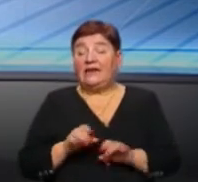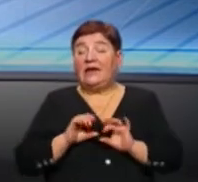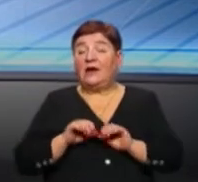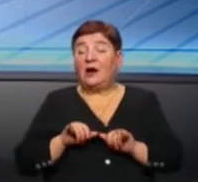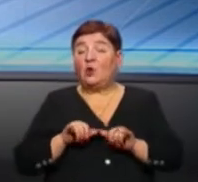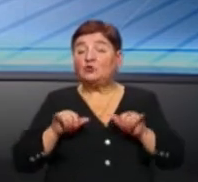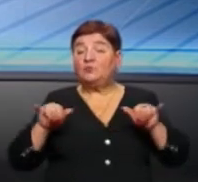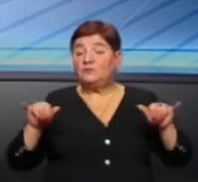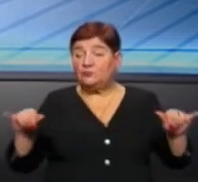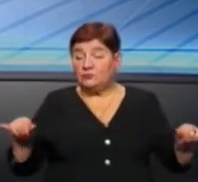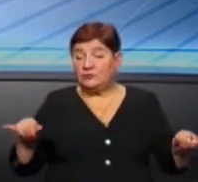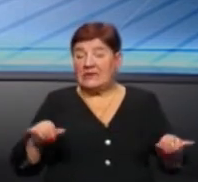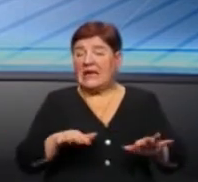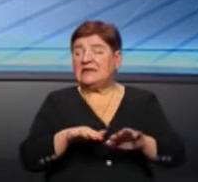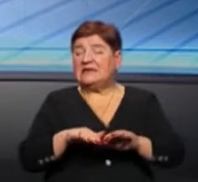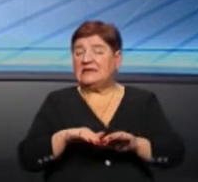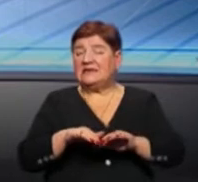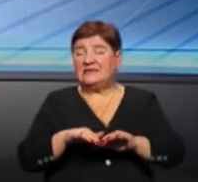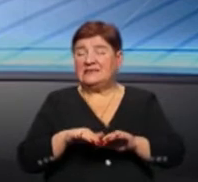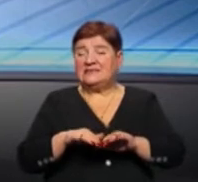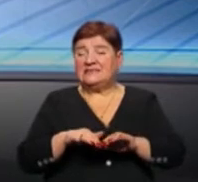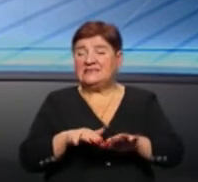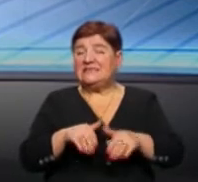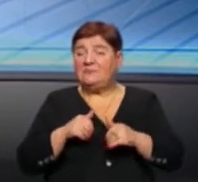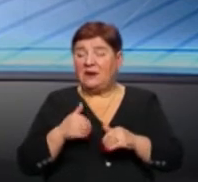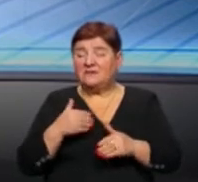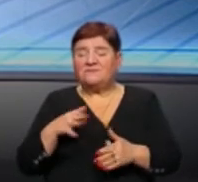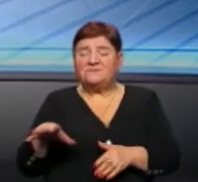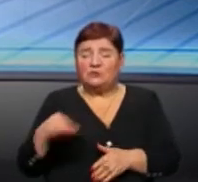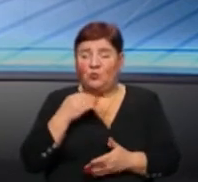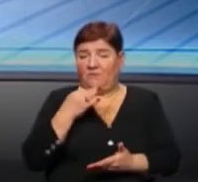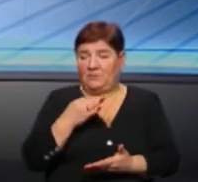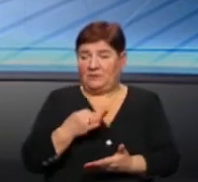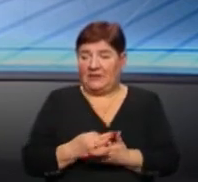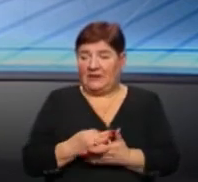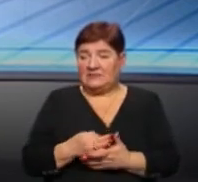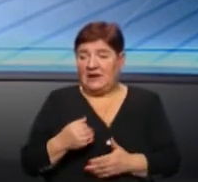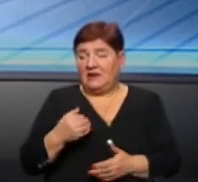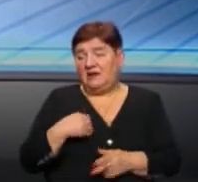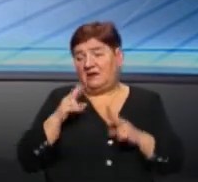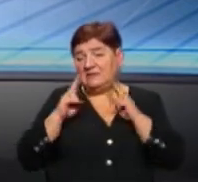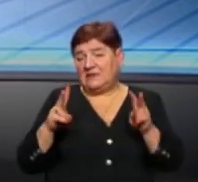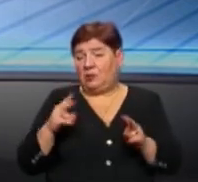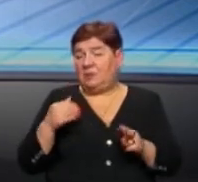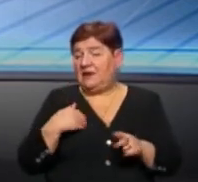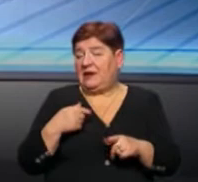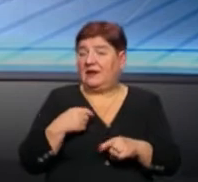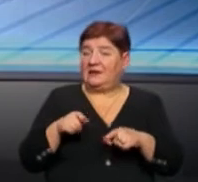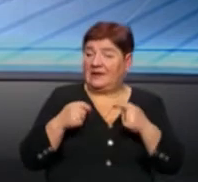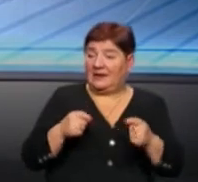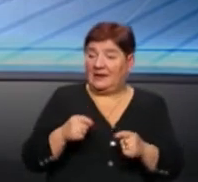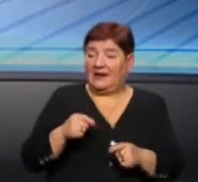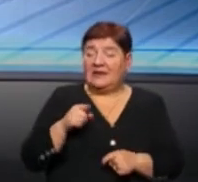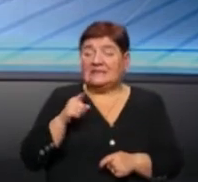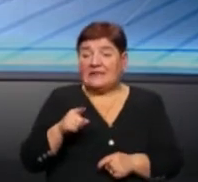розповсюджувачі, знімають з себе повністю всю відповідальність і кажуть, я не знаю. як на мене, ще би